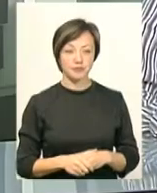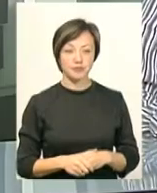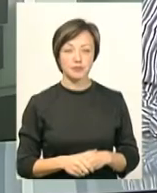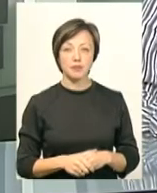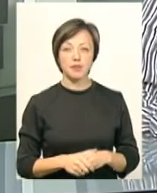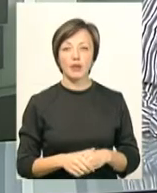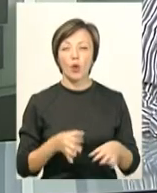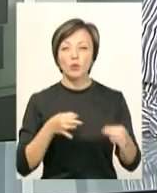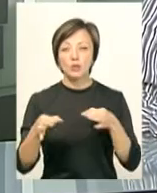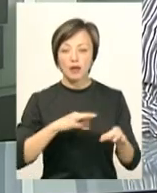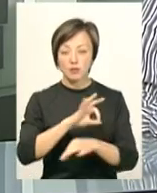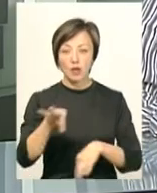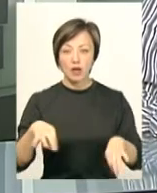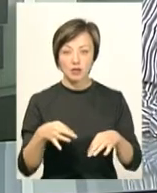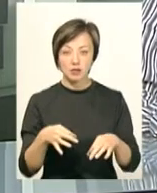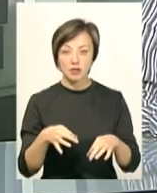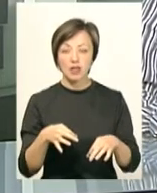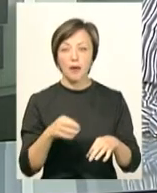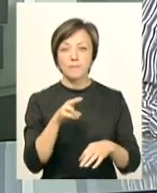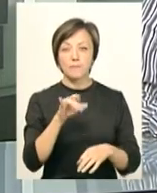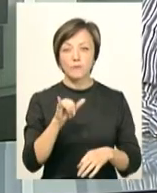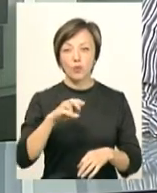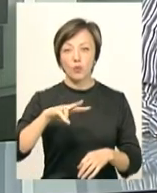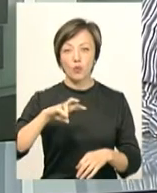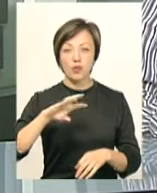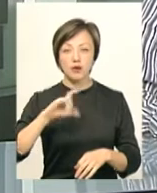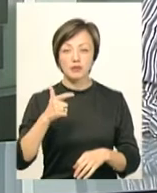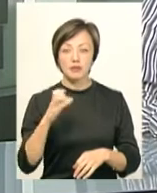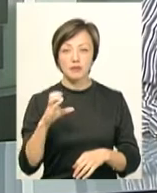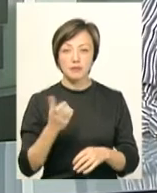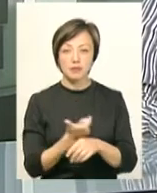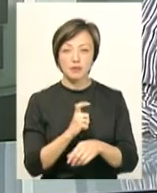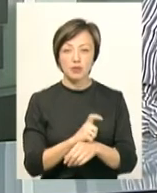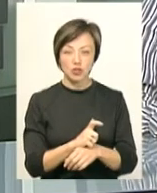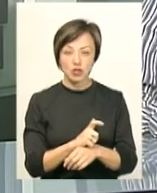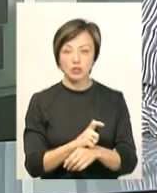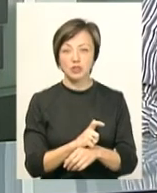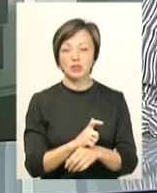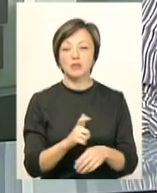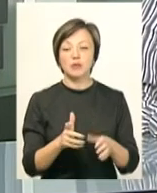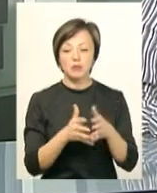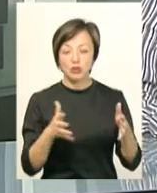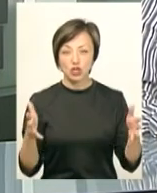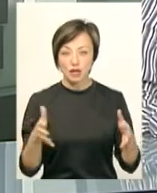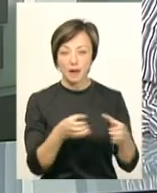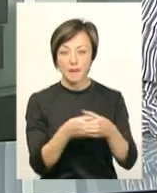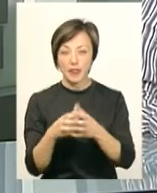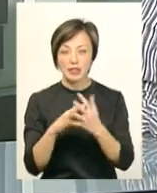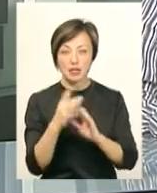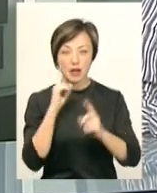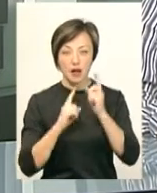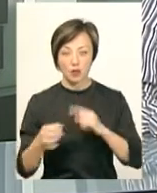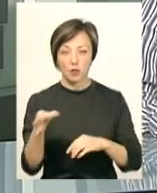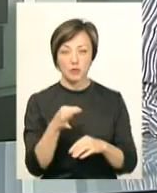Консультант проєкту «Пульс» Асоціації міст України Анна Сіра каже, усе більше невеликих сільських рад Хмельницької області виявляють